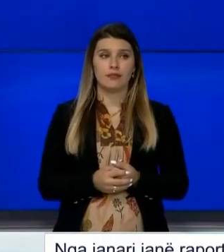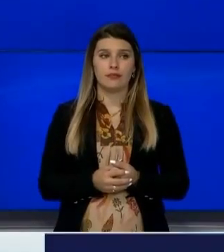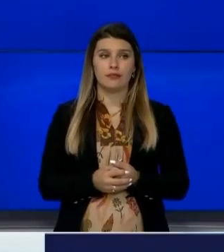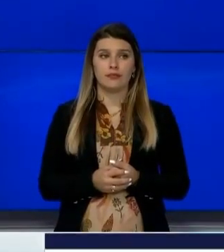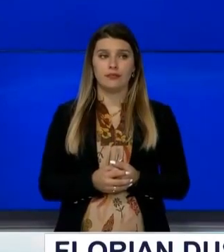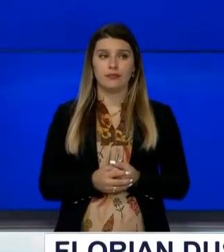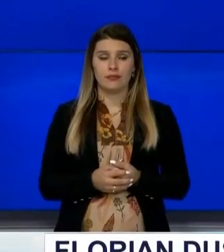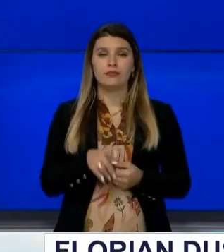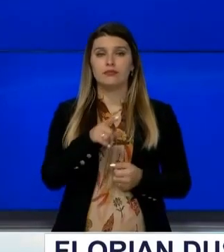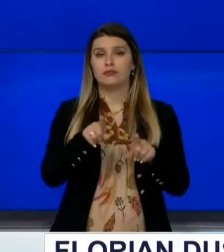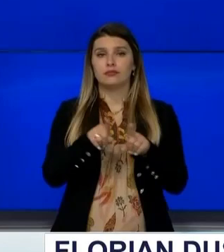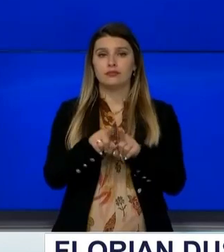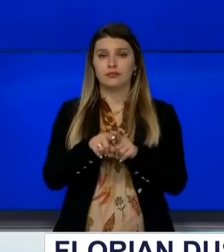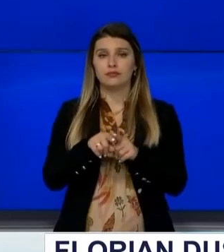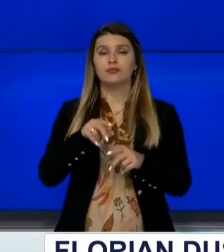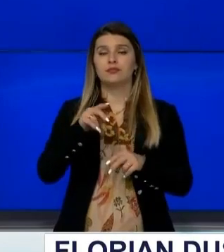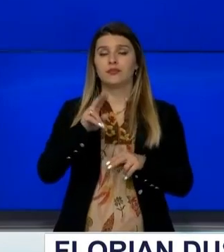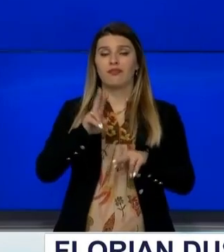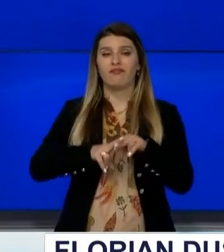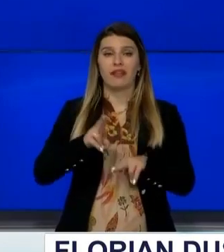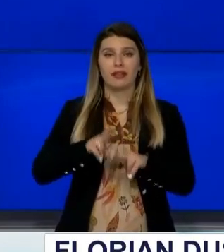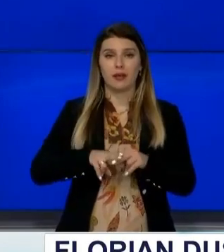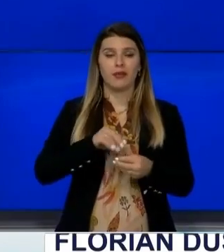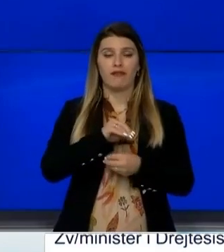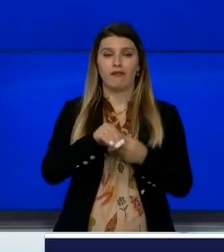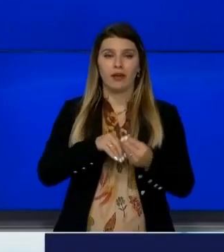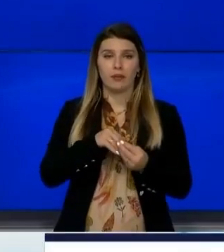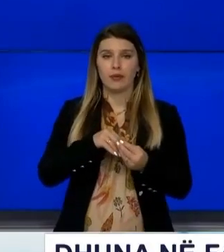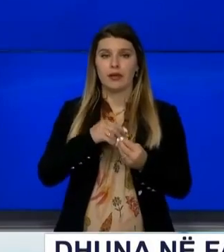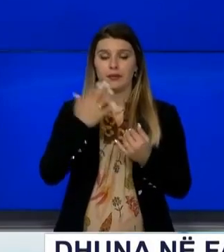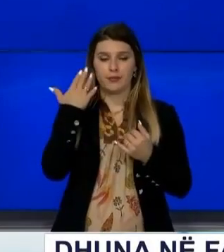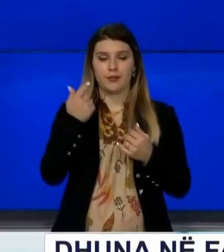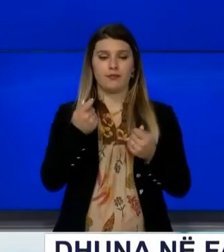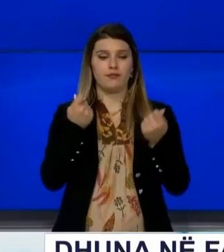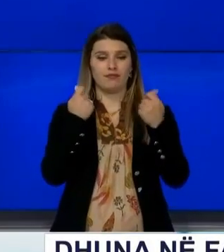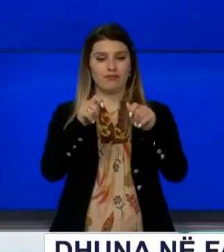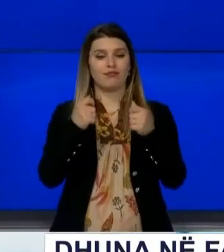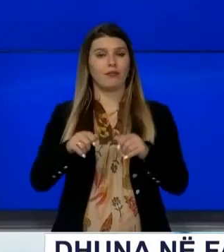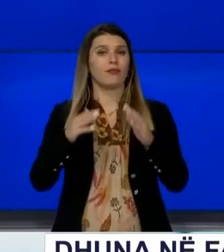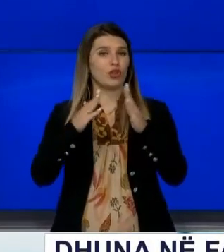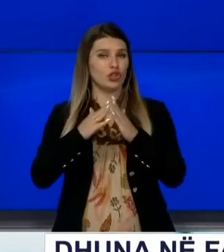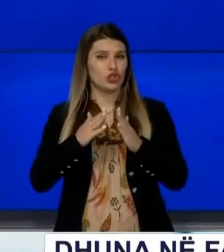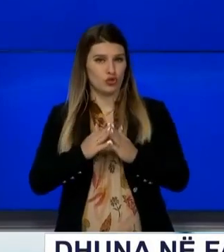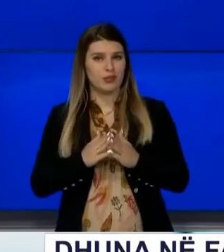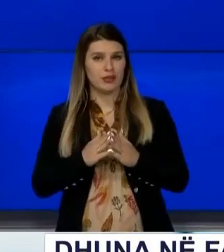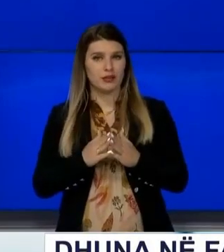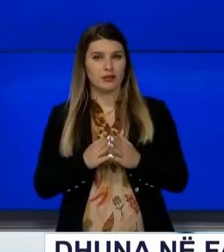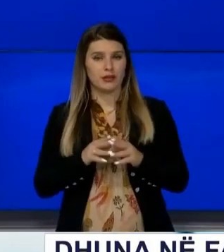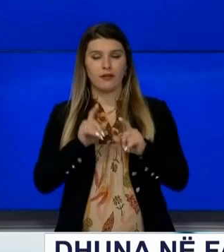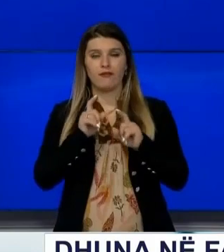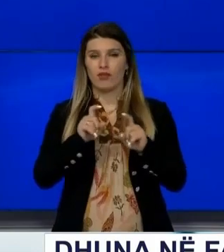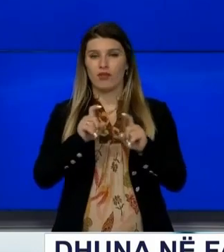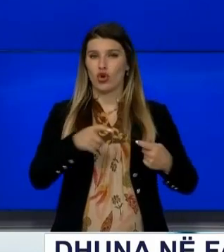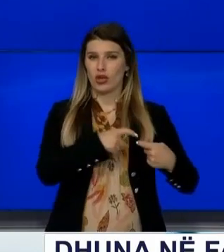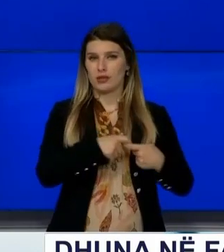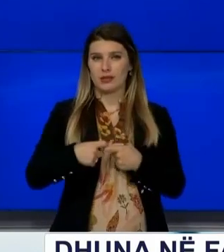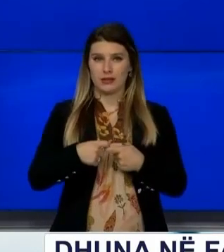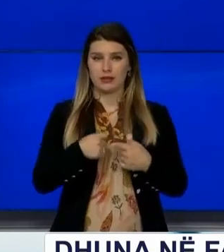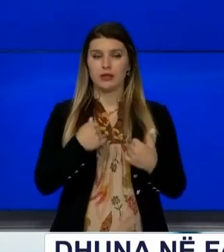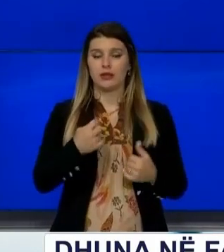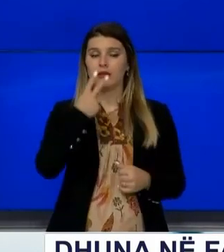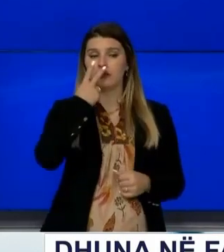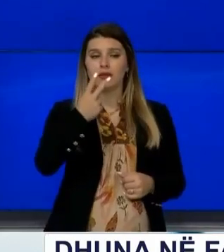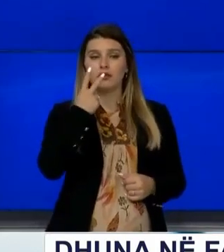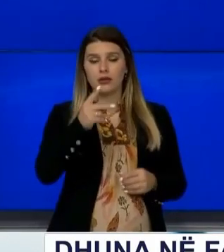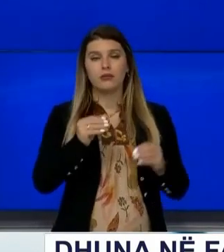vendimeve të institucioneve Dhe si pas masave të ndërmaran nga institucionet relevante Rastët të dhunës